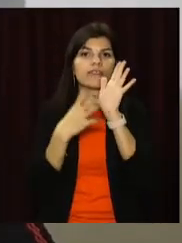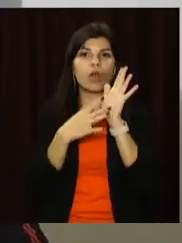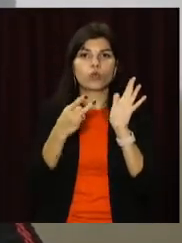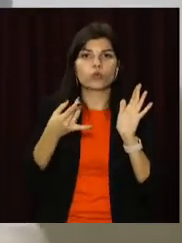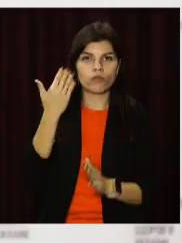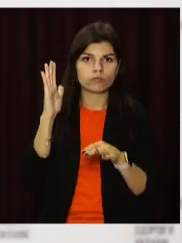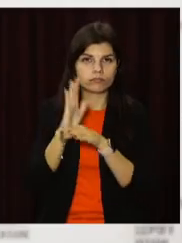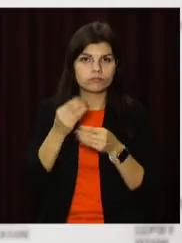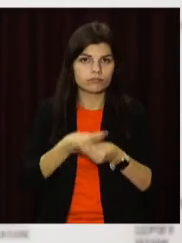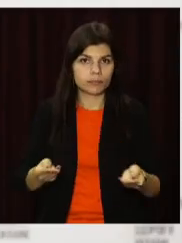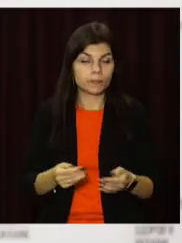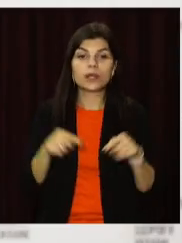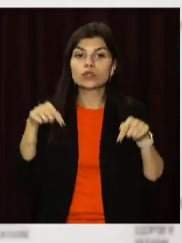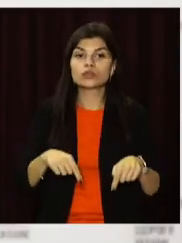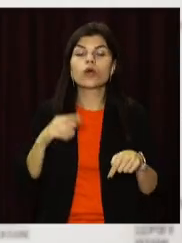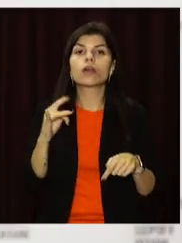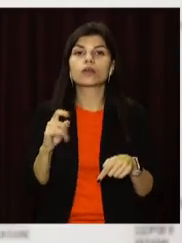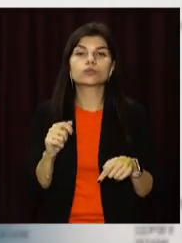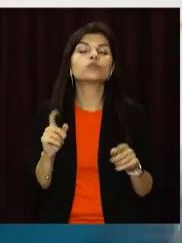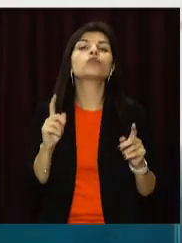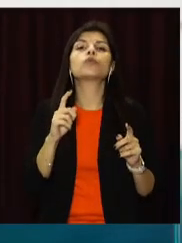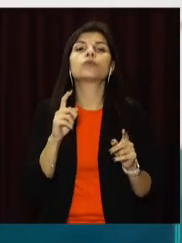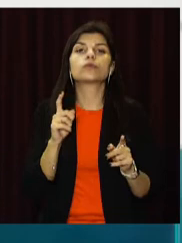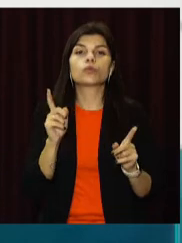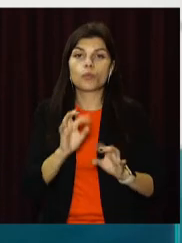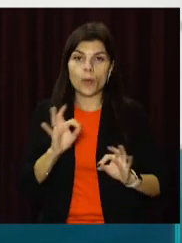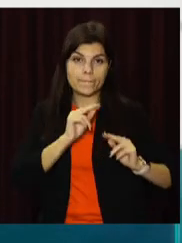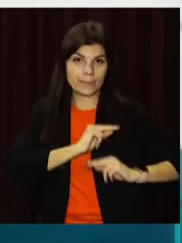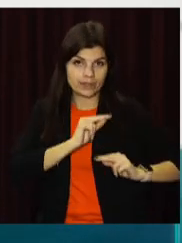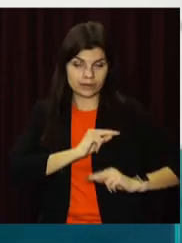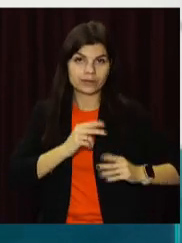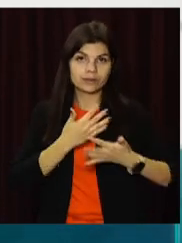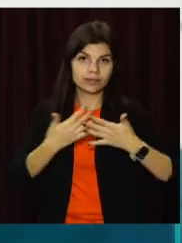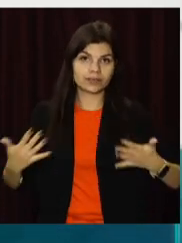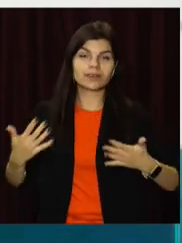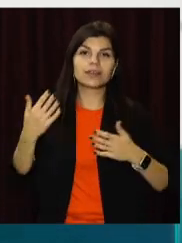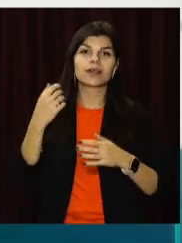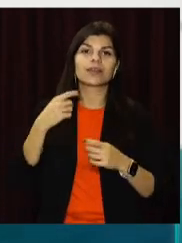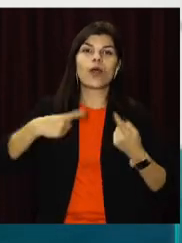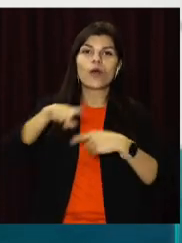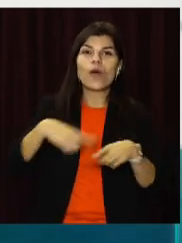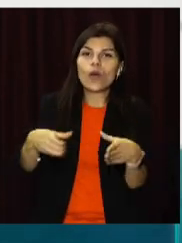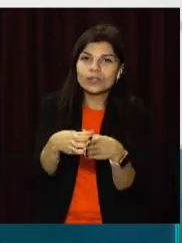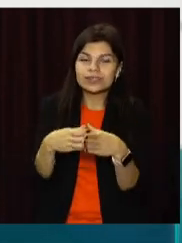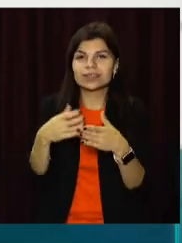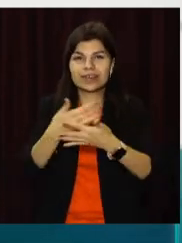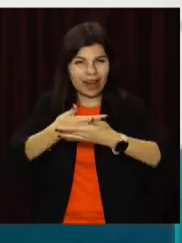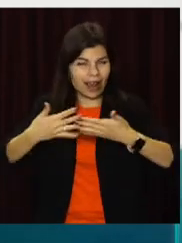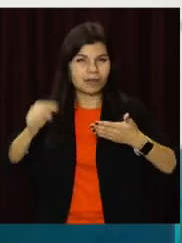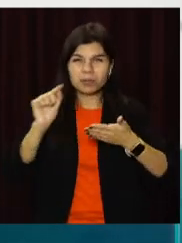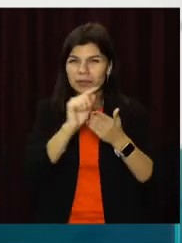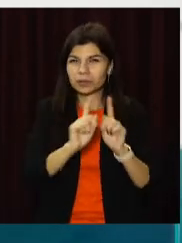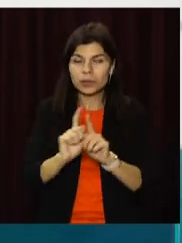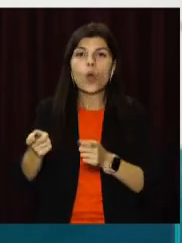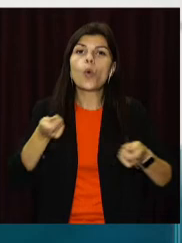грудня. Цього разу мова про працівників підприємств, установ, організацій, що належать до сфери